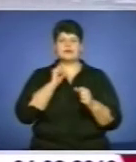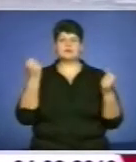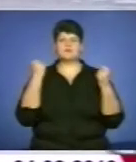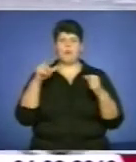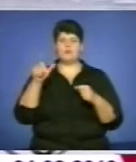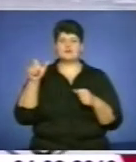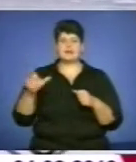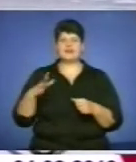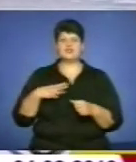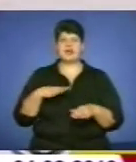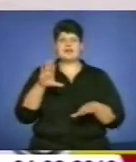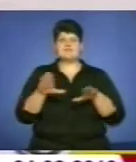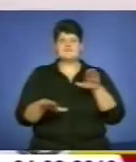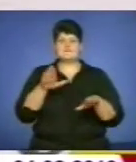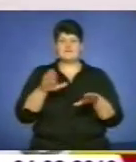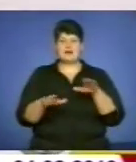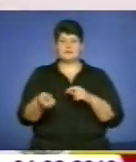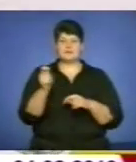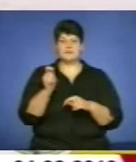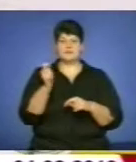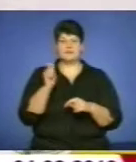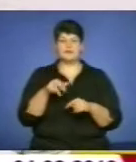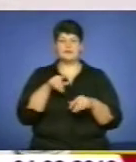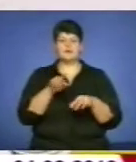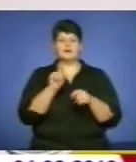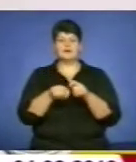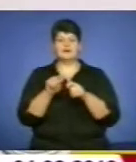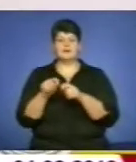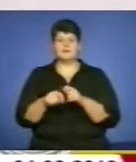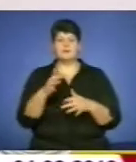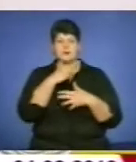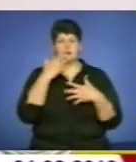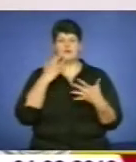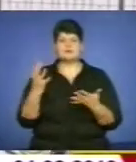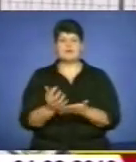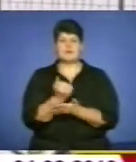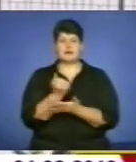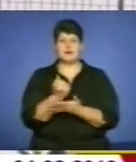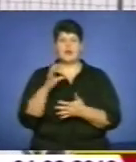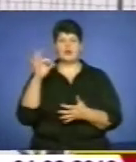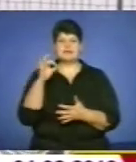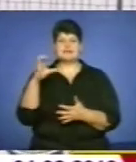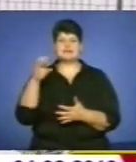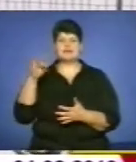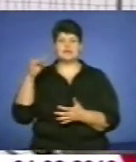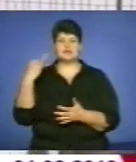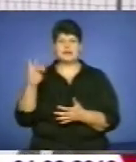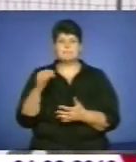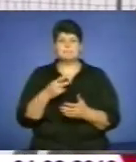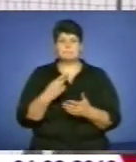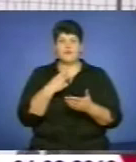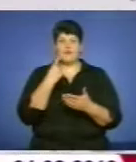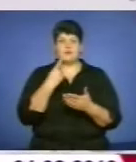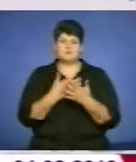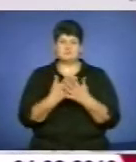риболовлі чекають зважування з добичі, проводимо розвідку. Чи багато вдалося спіймати? Олексій Страшний припускає близько трьох